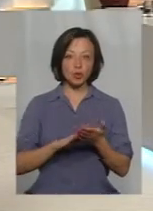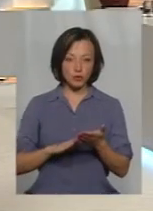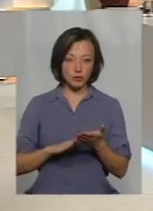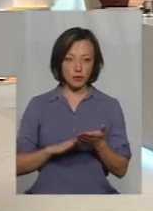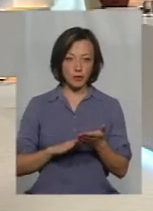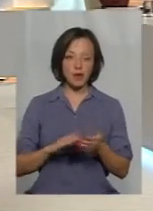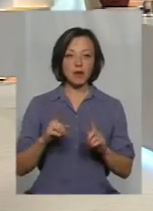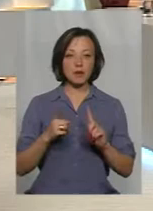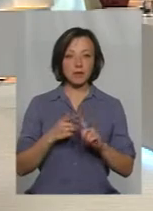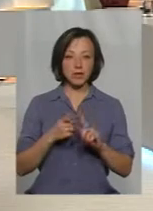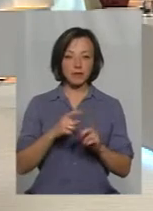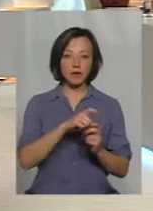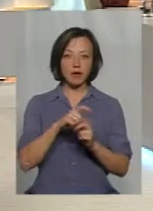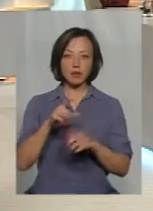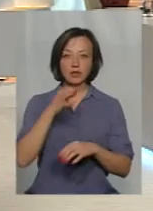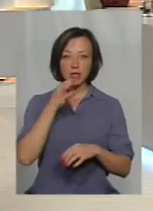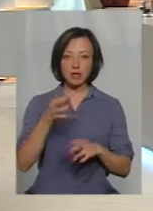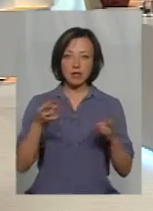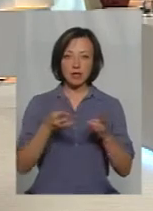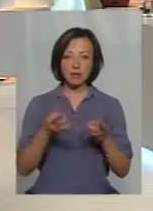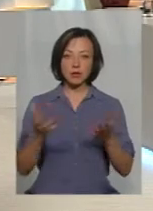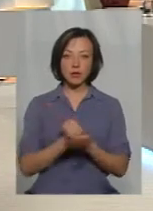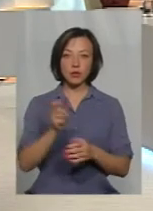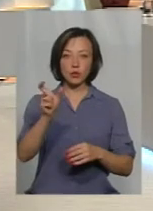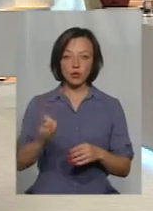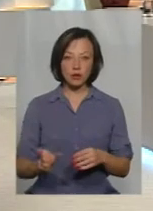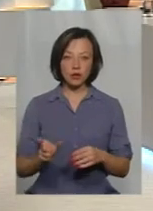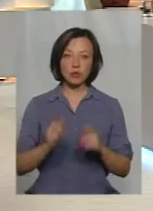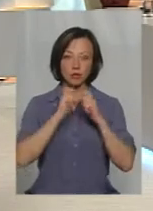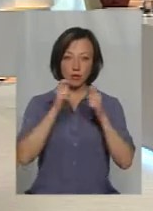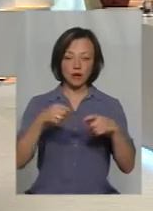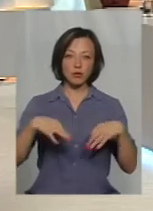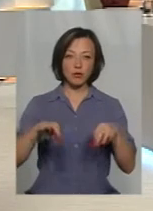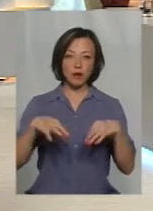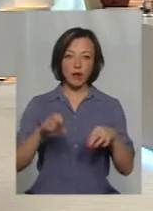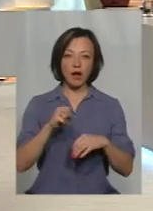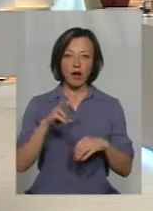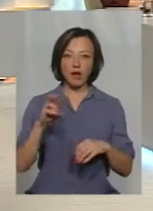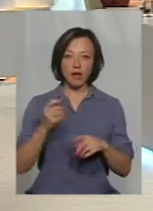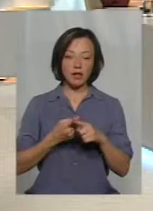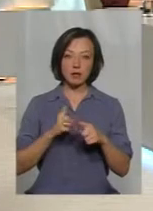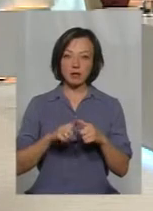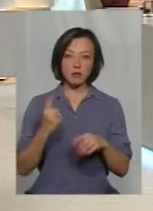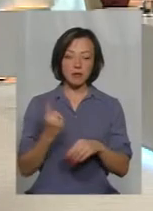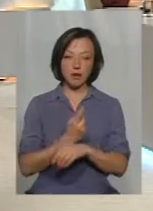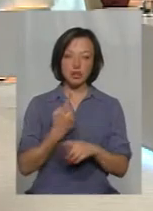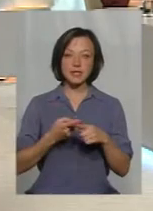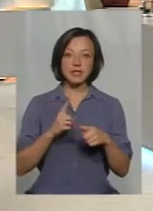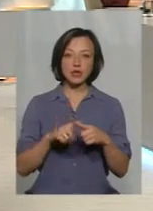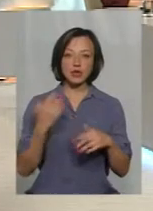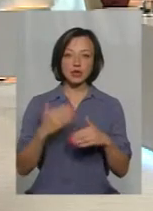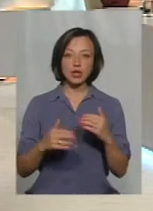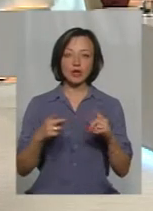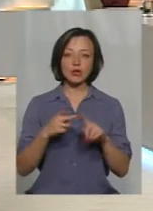В перших фразах було сказано, що потрібно знайти людину, яка вам подарує автомобіль. Але це вже не перший крок. Це вже є